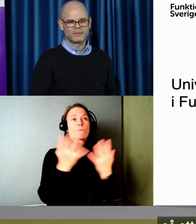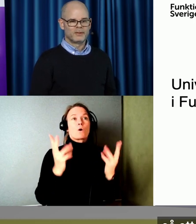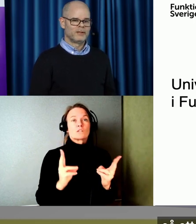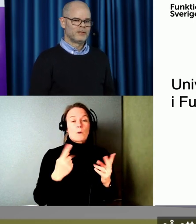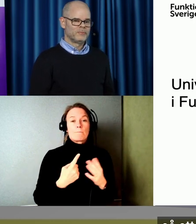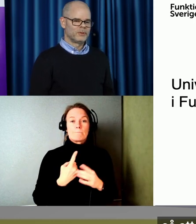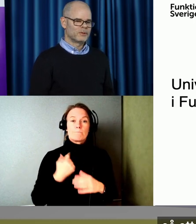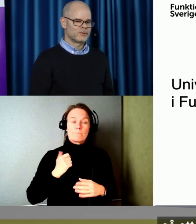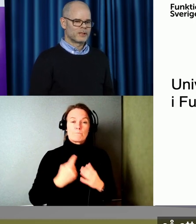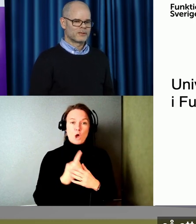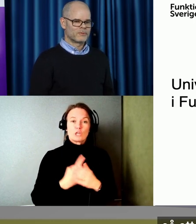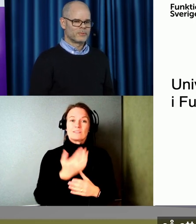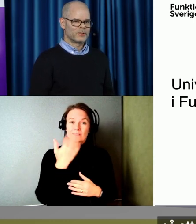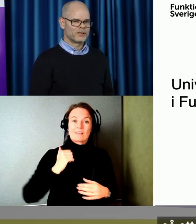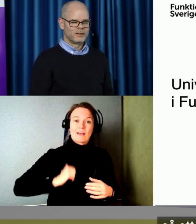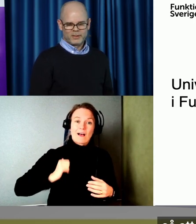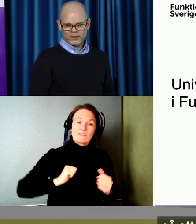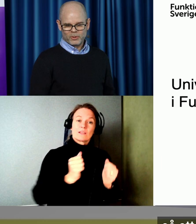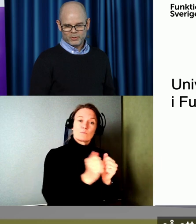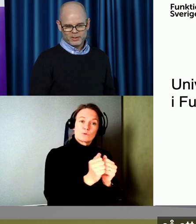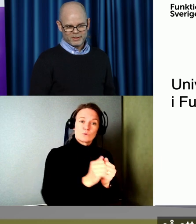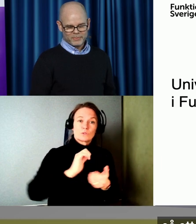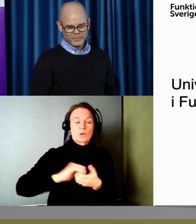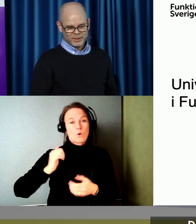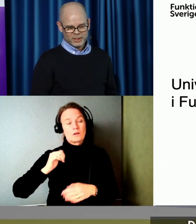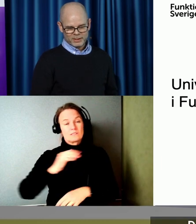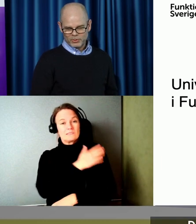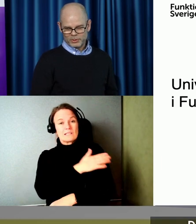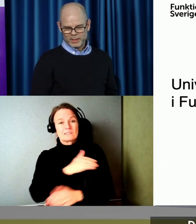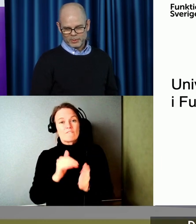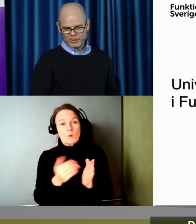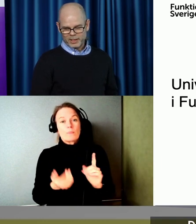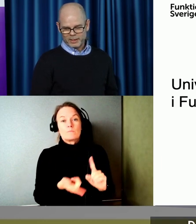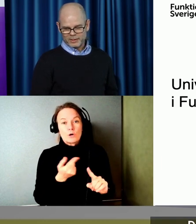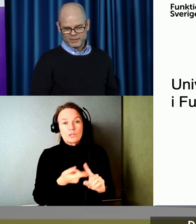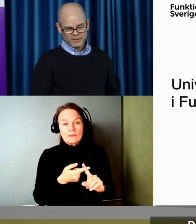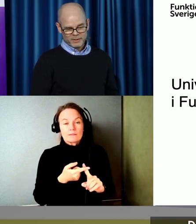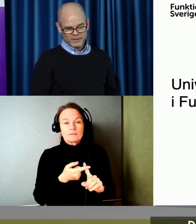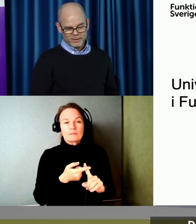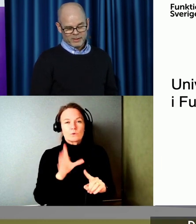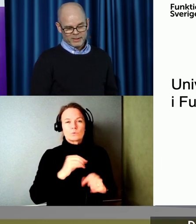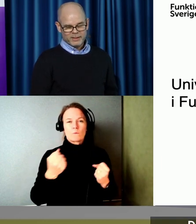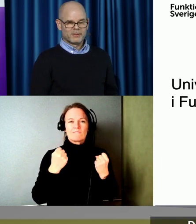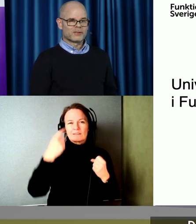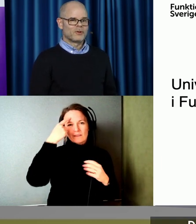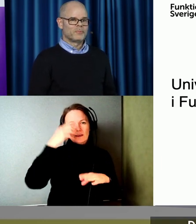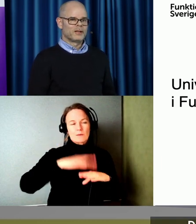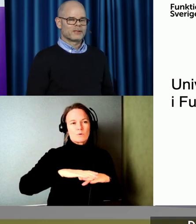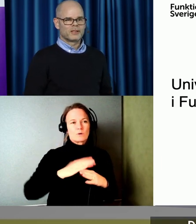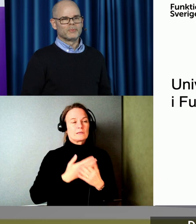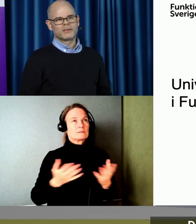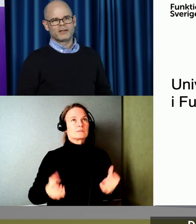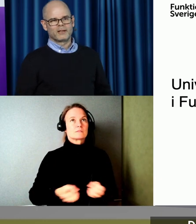använda produkter och tjänster från början. Och det är viktigt då att tänka på det här att inte